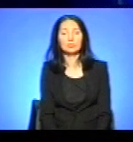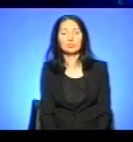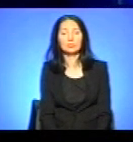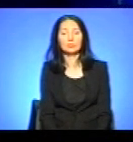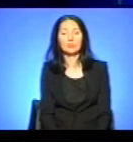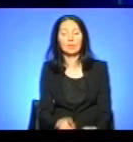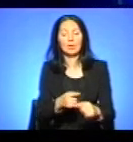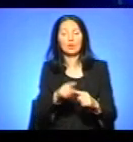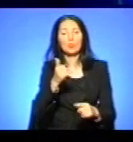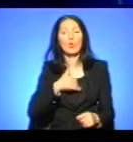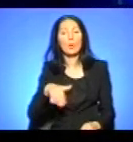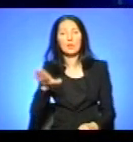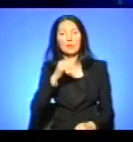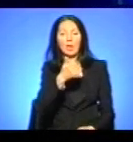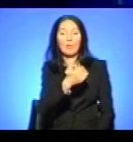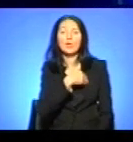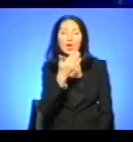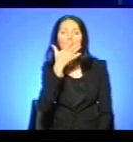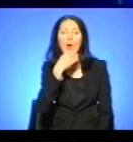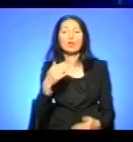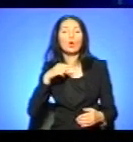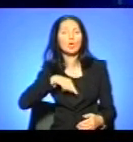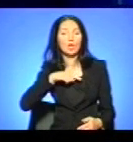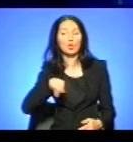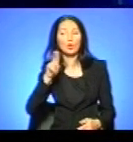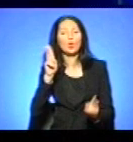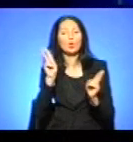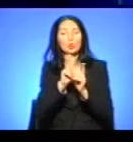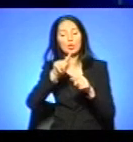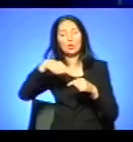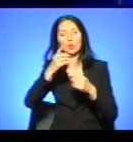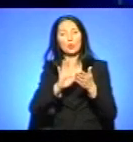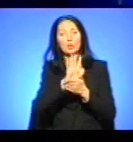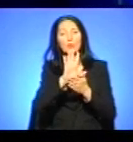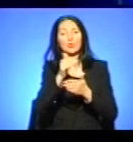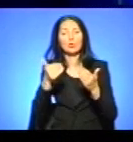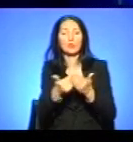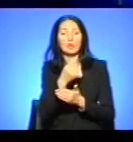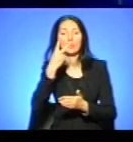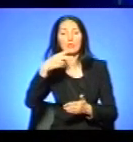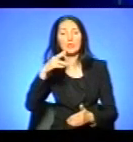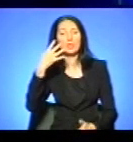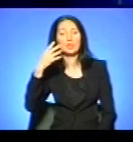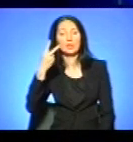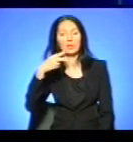І на цьому в мене все. Я бажаю вам гарного настрою і до зустрічі у наступному випуску новин у 20.40.